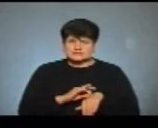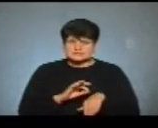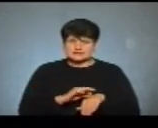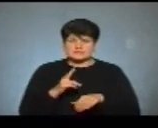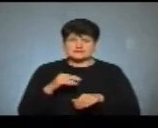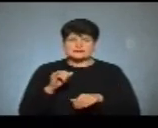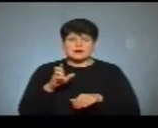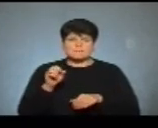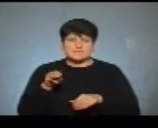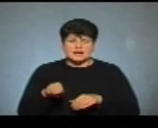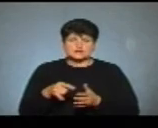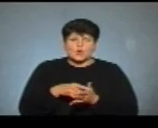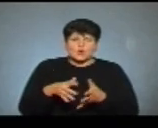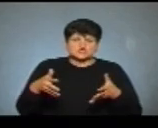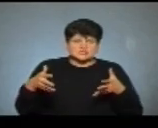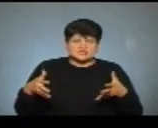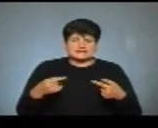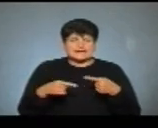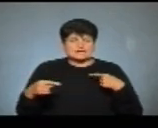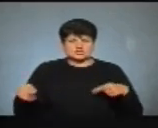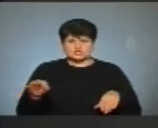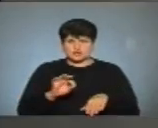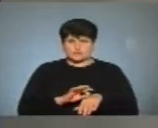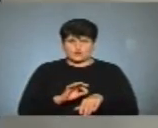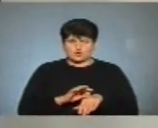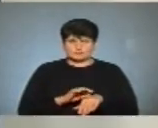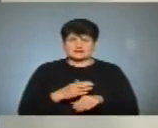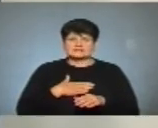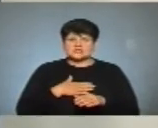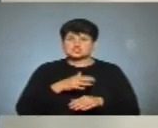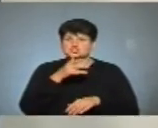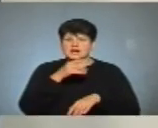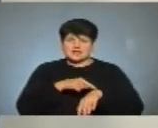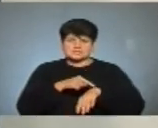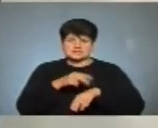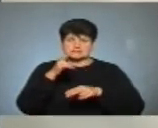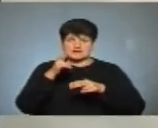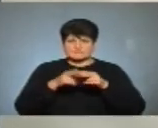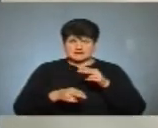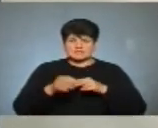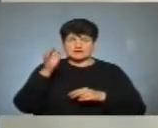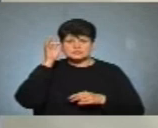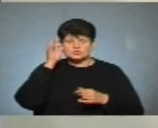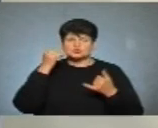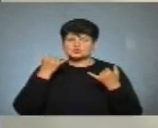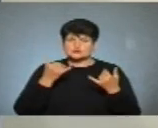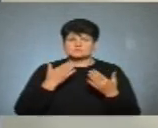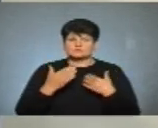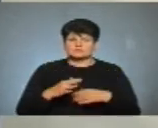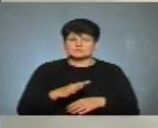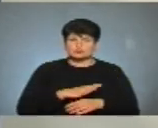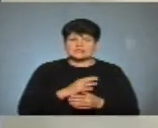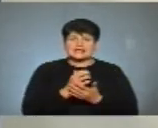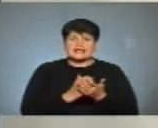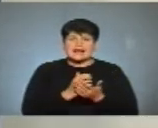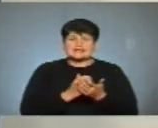діабет, ожиріння, інші хвороби. Наш ефірний час завершується. Нагадаю, що сьогодні ми спілкувалися з